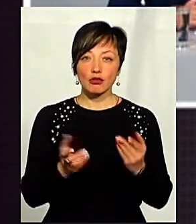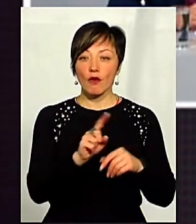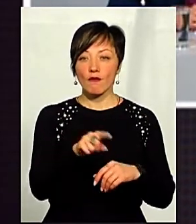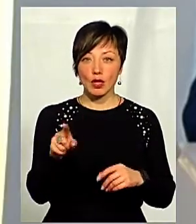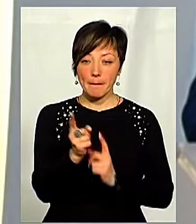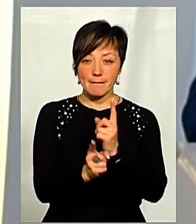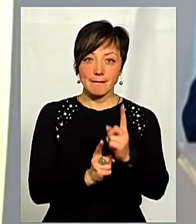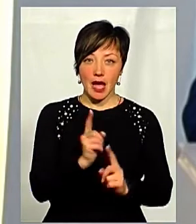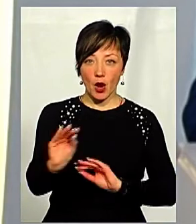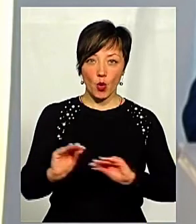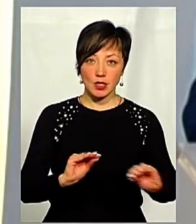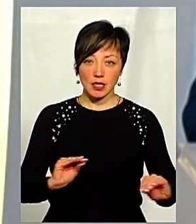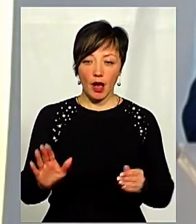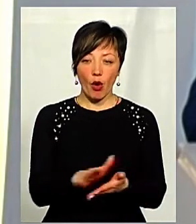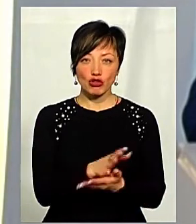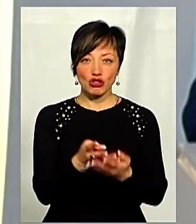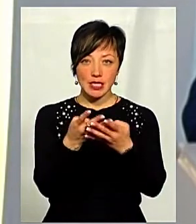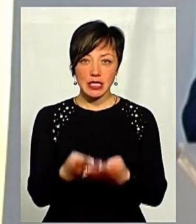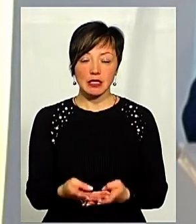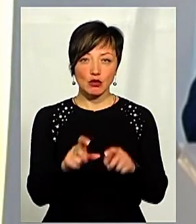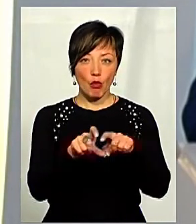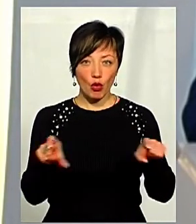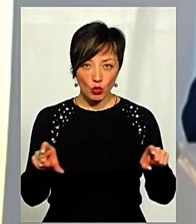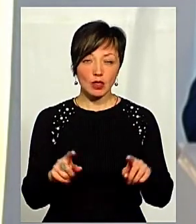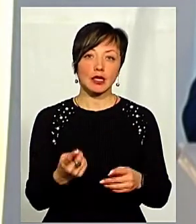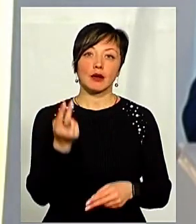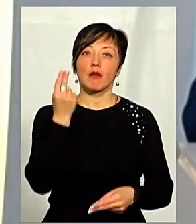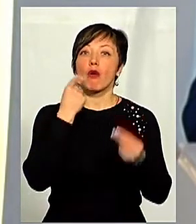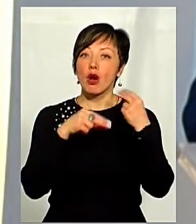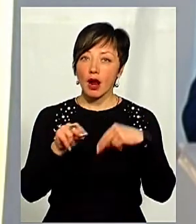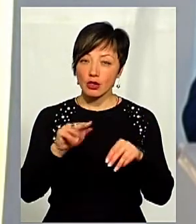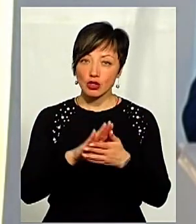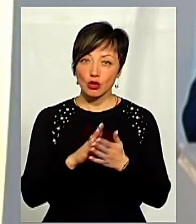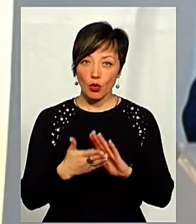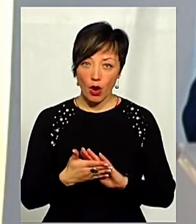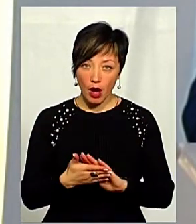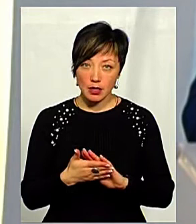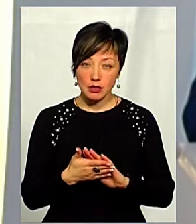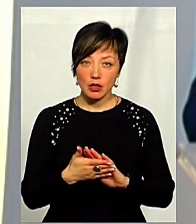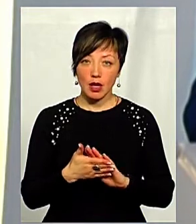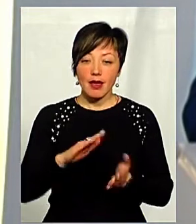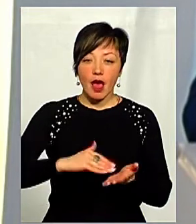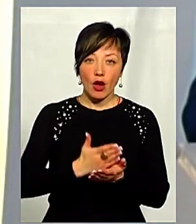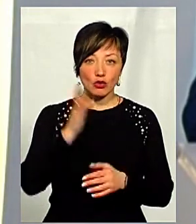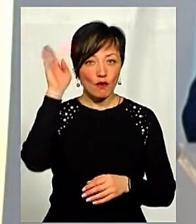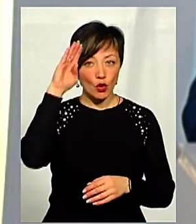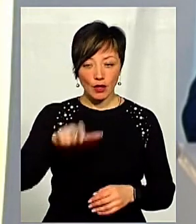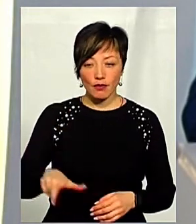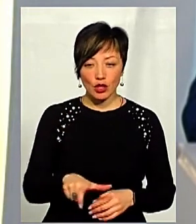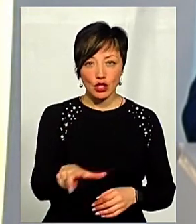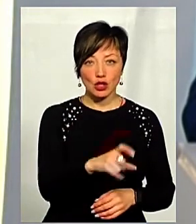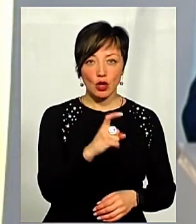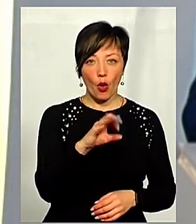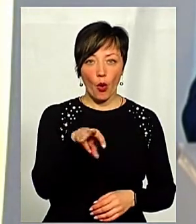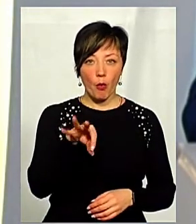переоснастять ці очисні споруди, якщо вони після цього значно покращать ситуацію з якістю води в річці Хомора,